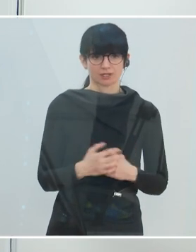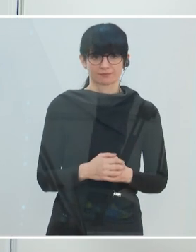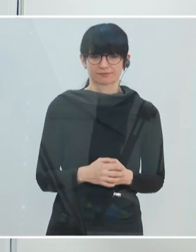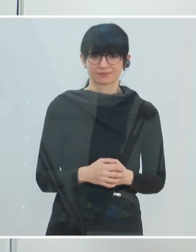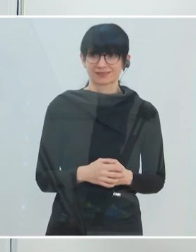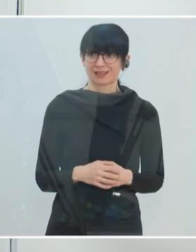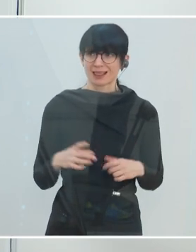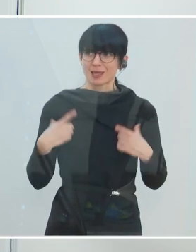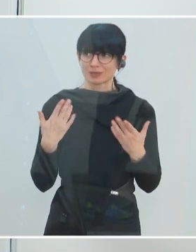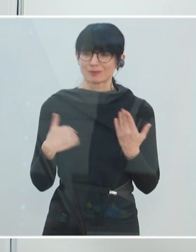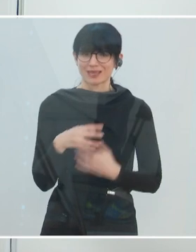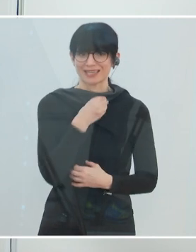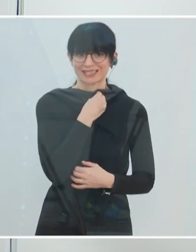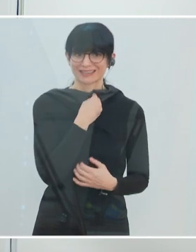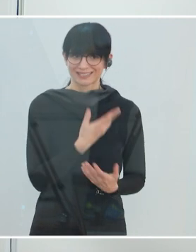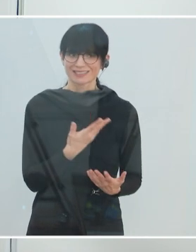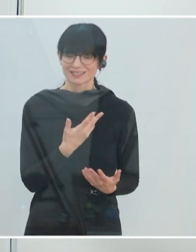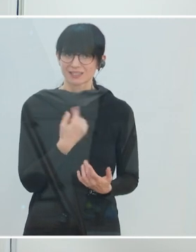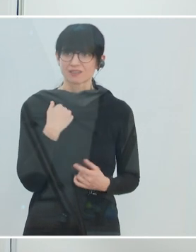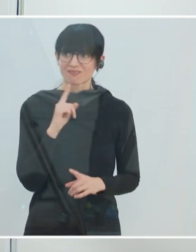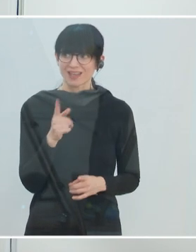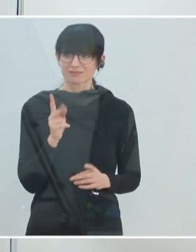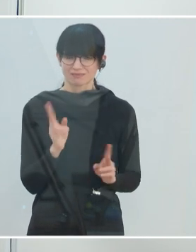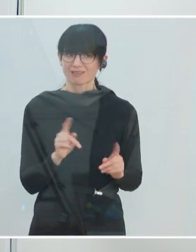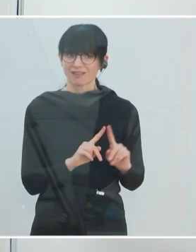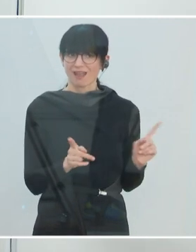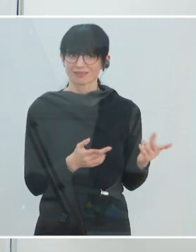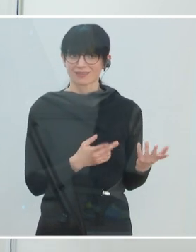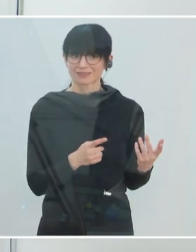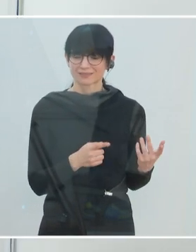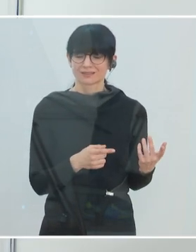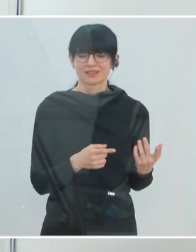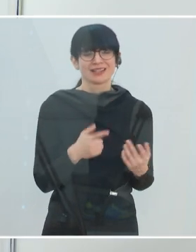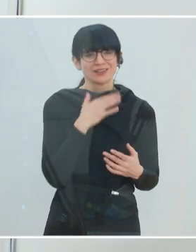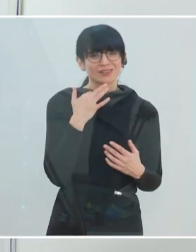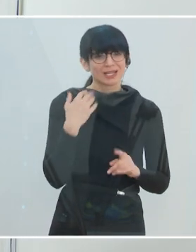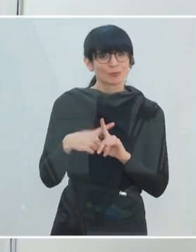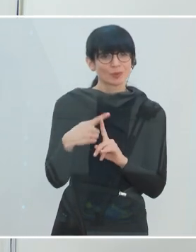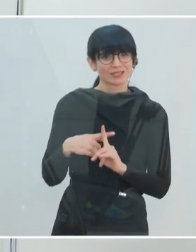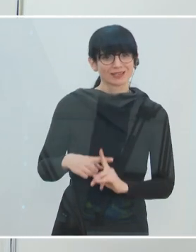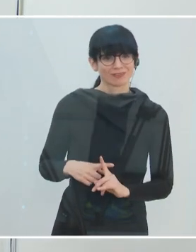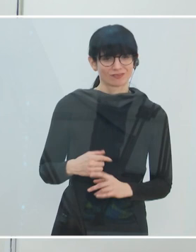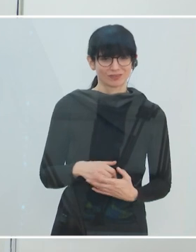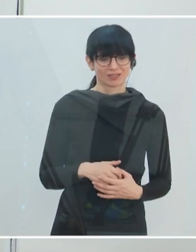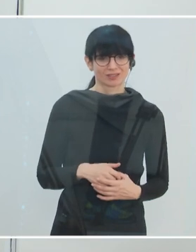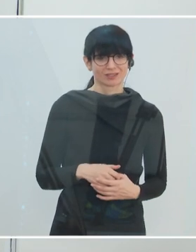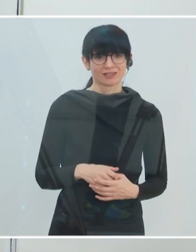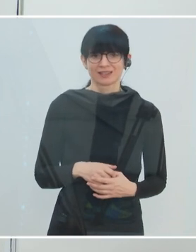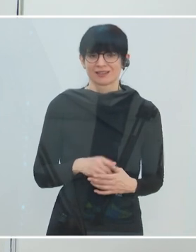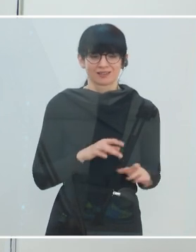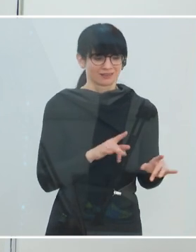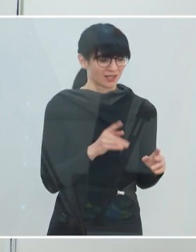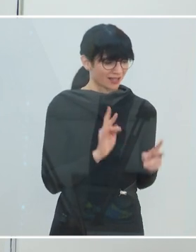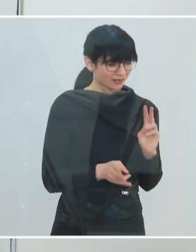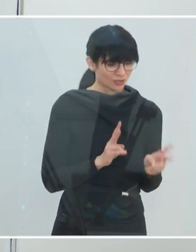genieße ich das Leben viel mehr, weil ich weiß, wie schnell es vorbei sein kann. Das heißt, ganz, ganz viele positive Elemente kommen immer aus Katastrophen raus.